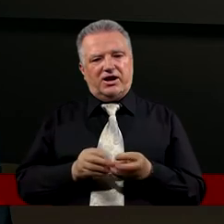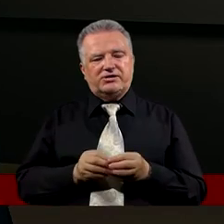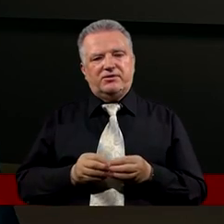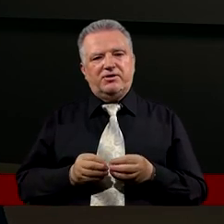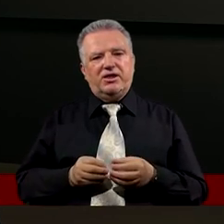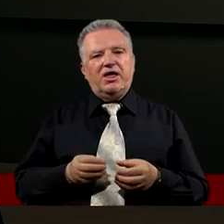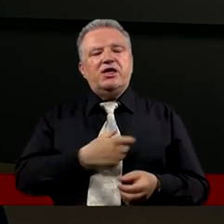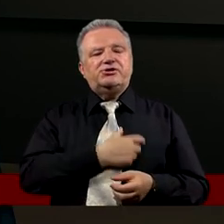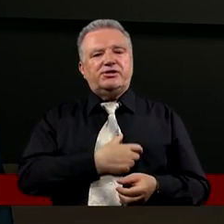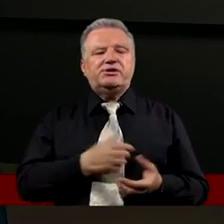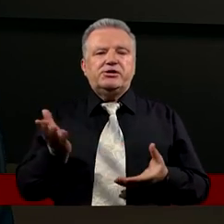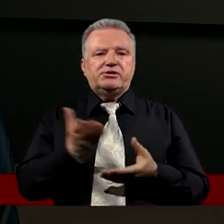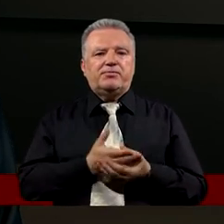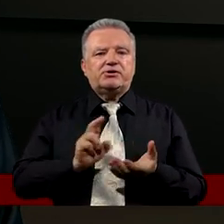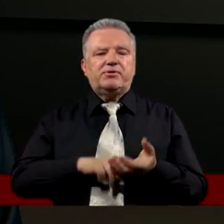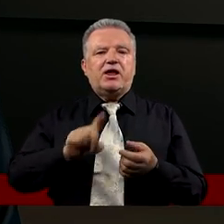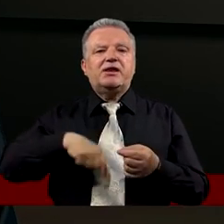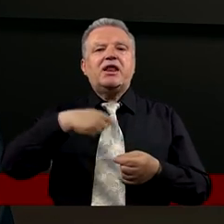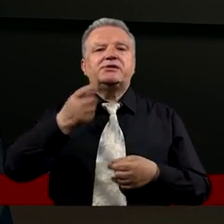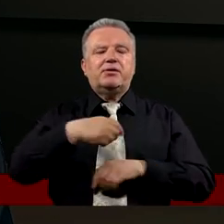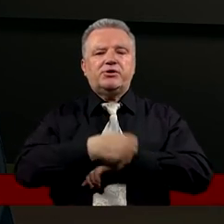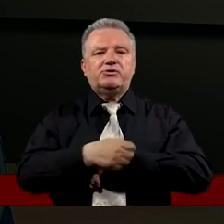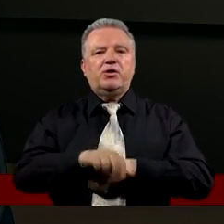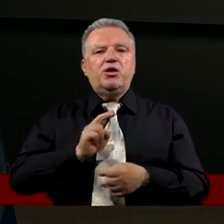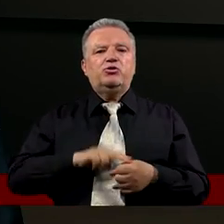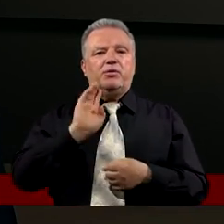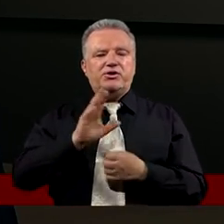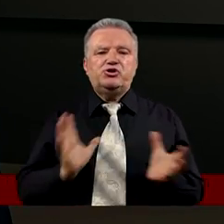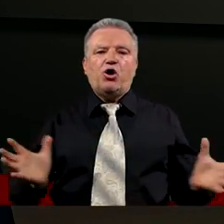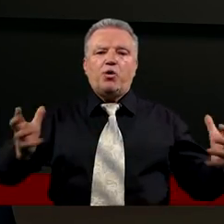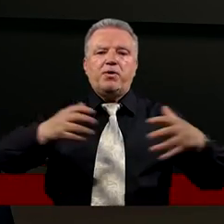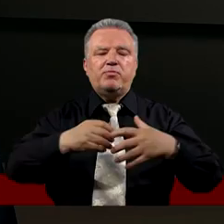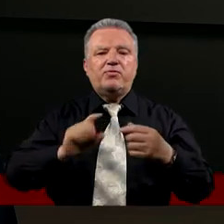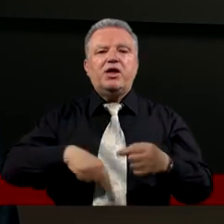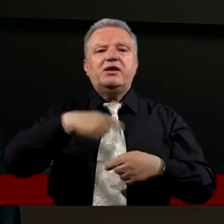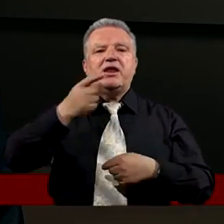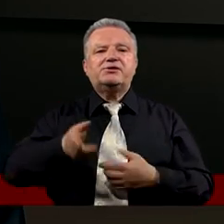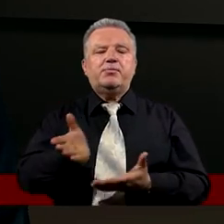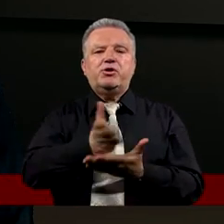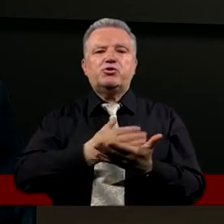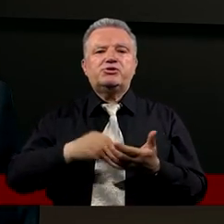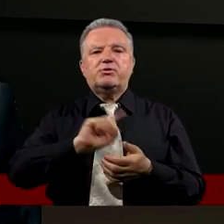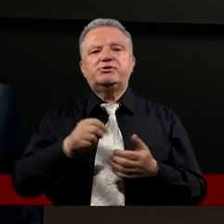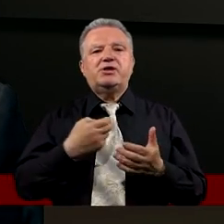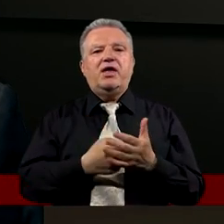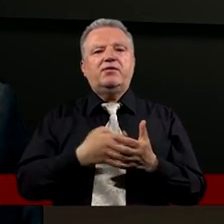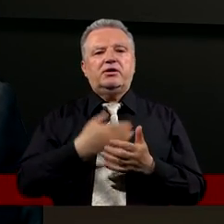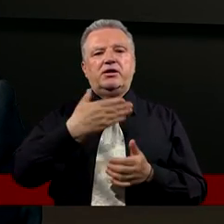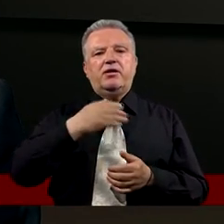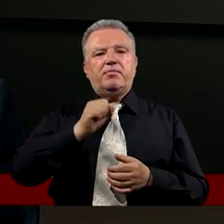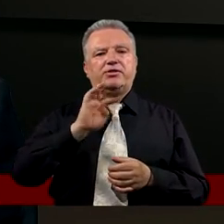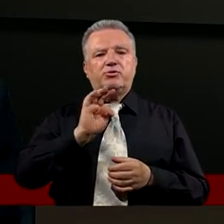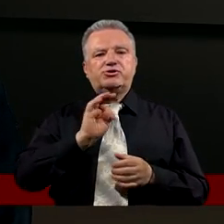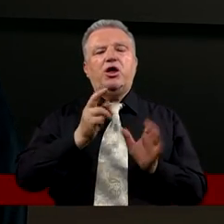Jednocześnie Chciałbym serdecznie Zaprosić Na kolejne studium Które obejmować Będzie Następne rozdziały Z Ewangelii Mateusza